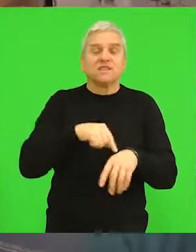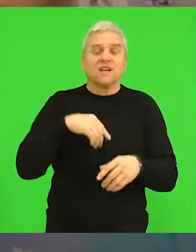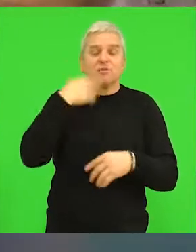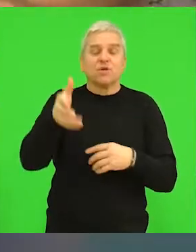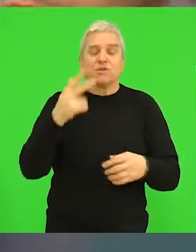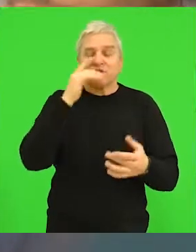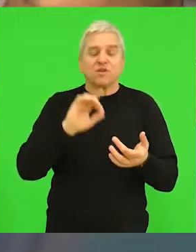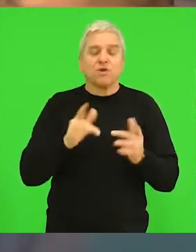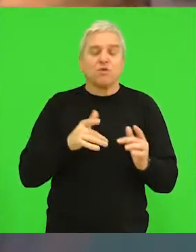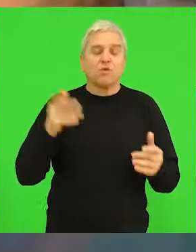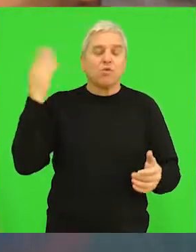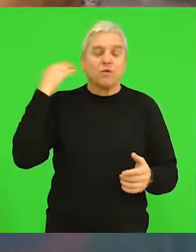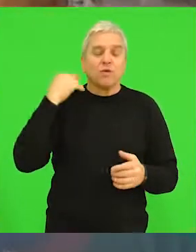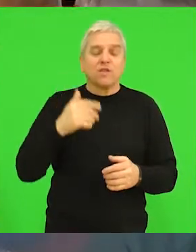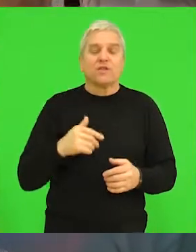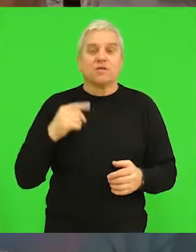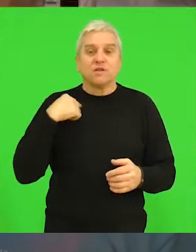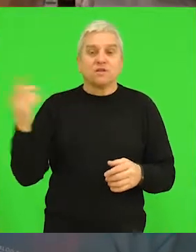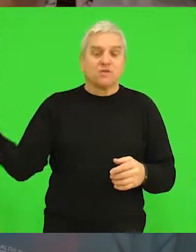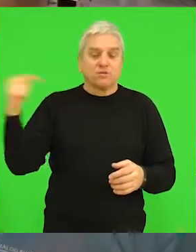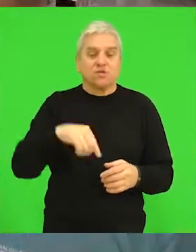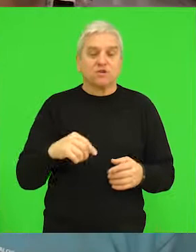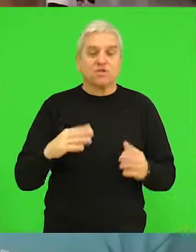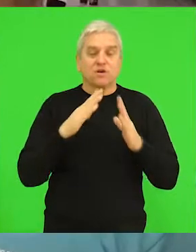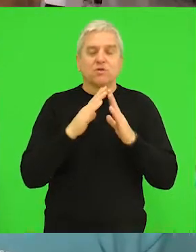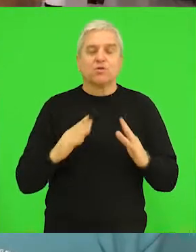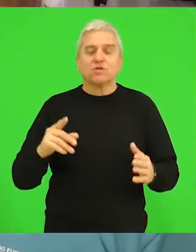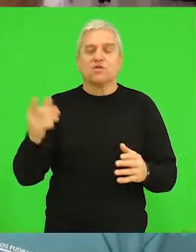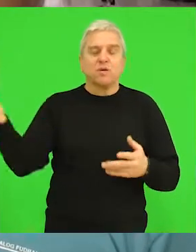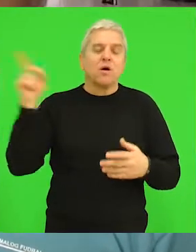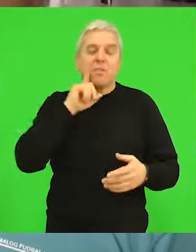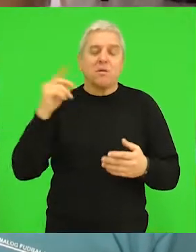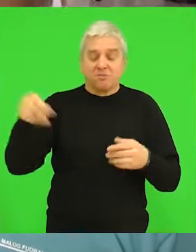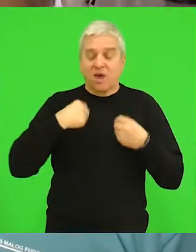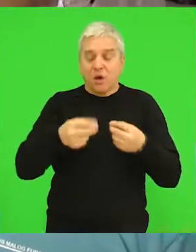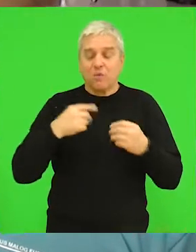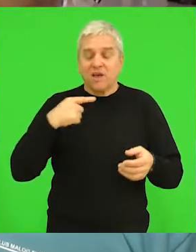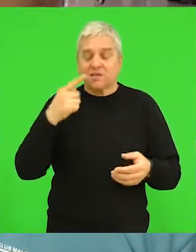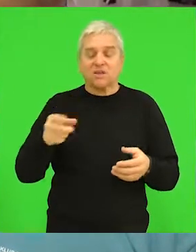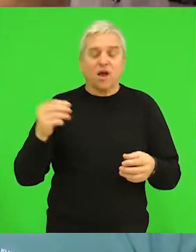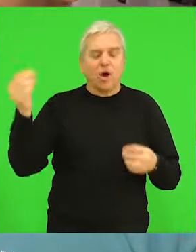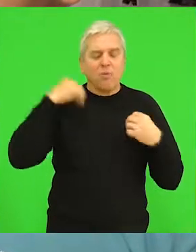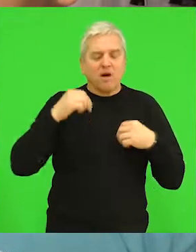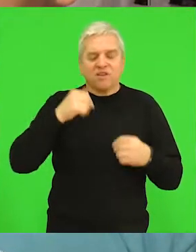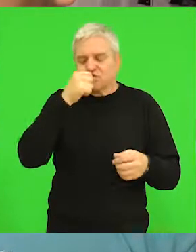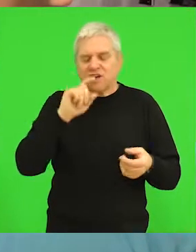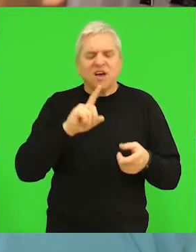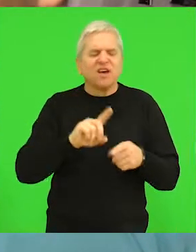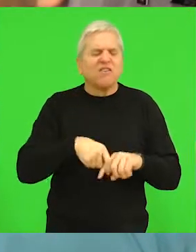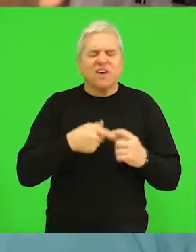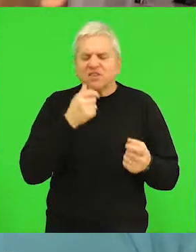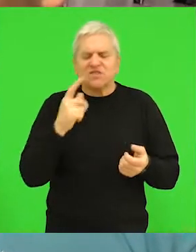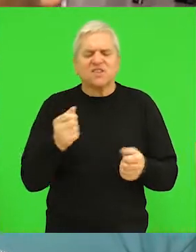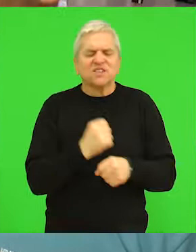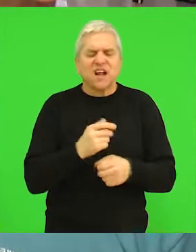svatostavskog kupa prošle nadelje. Došla sam kući i mama mi je sopštila vest i uvedno me je obavestila u čemu se radi.